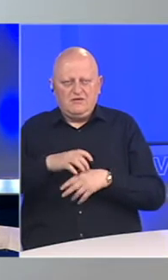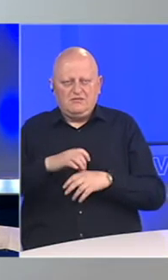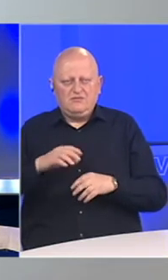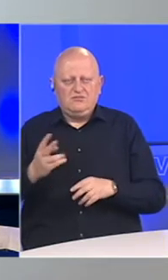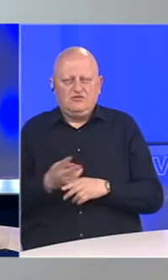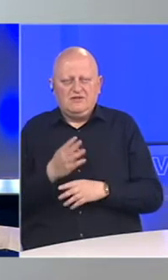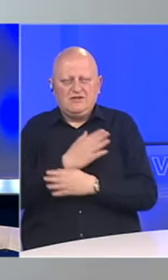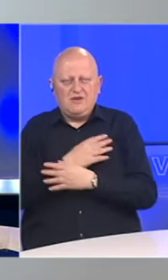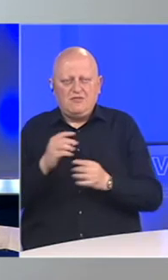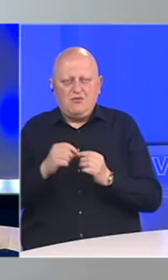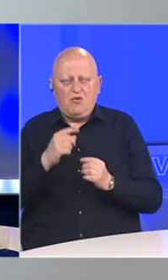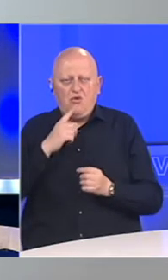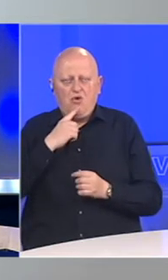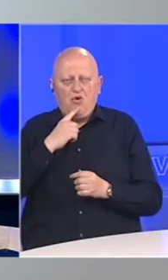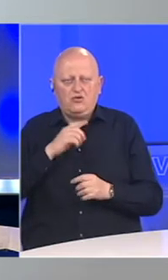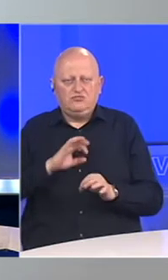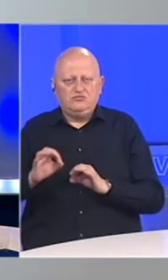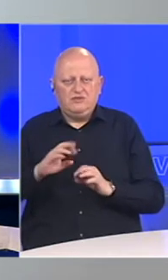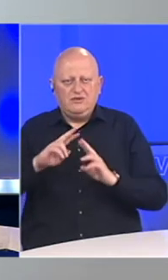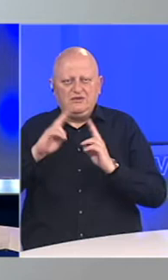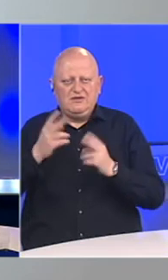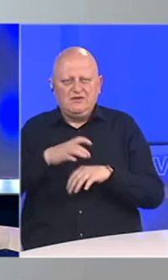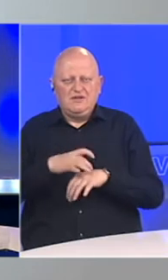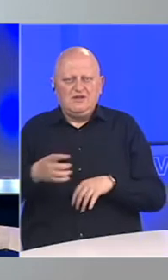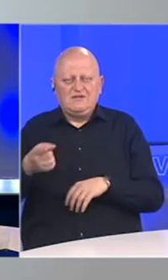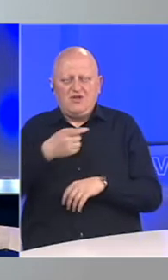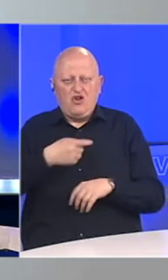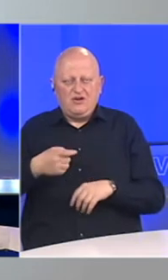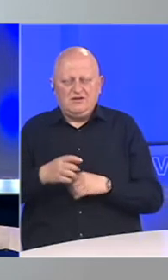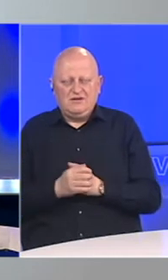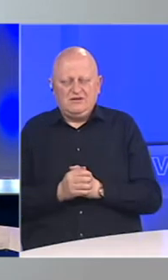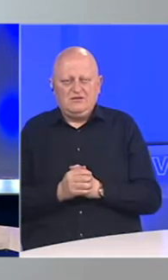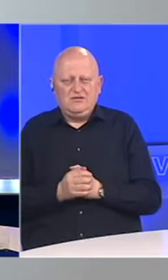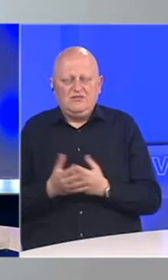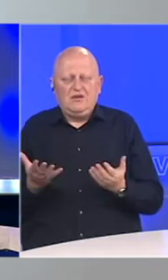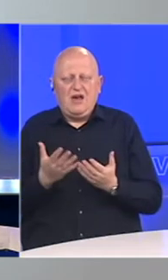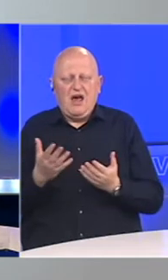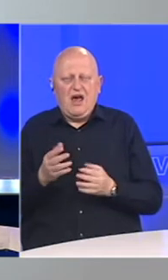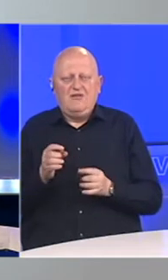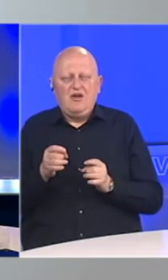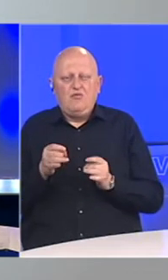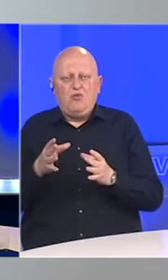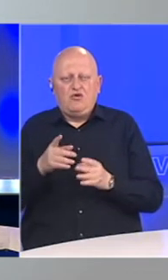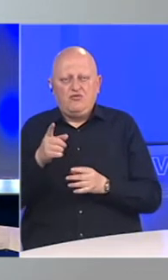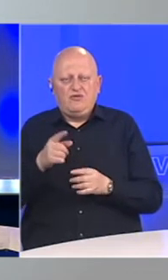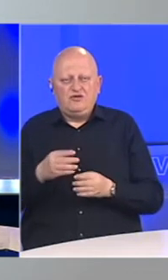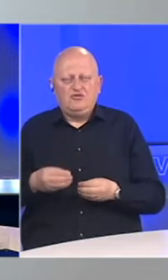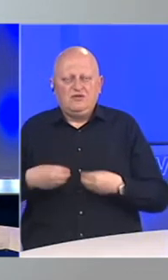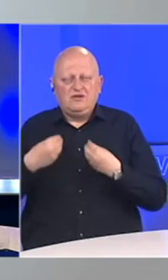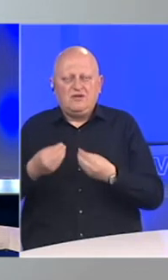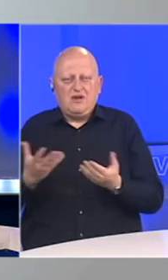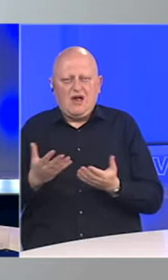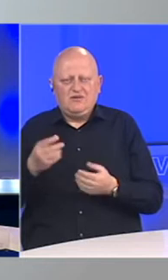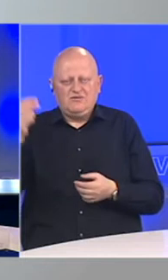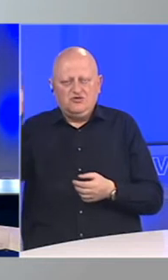zemalja Zapadnog Balkana koju je organizirala svjetska zdravstvena organizacija. Kakva je bila poruka u vašem izlaganju i